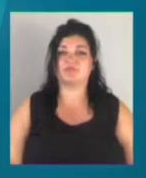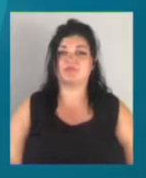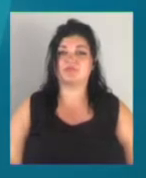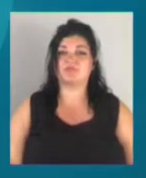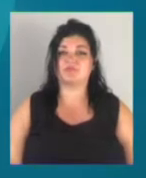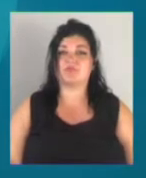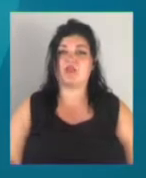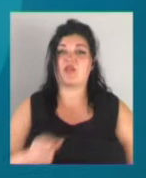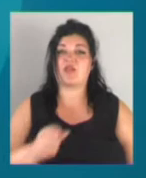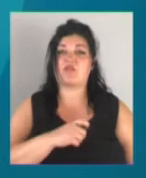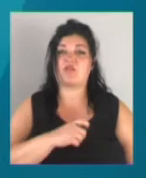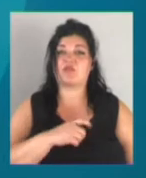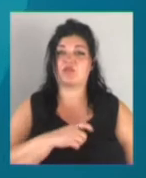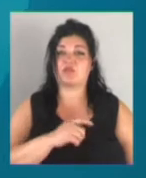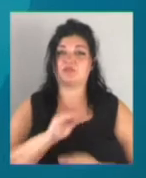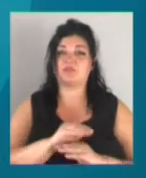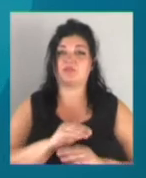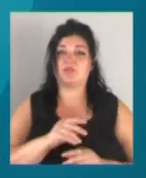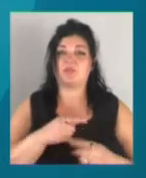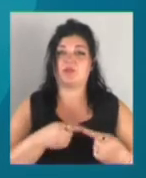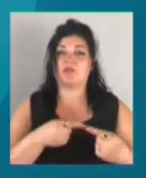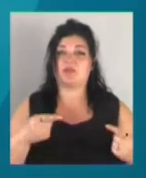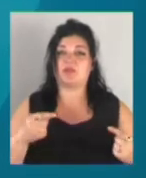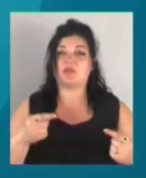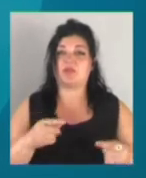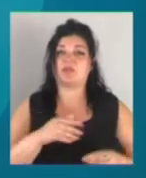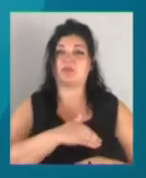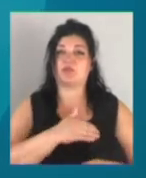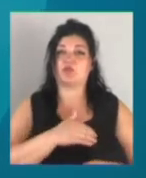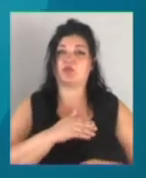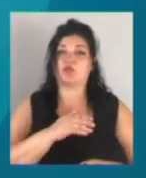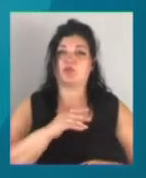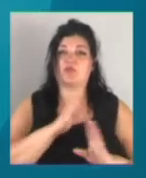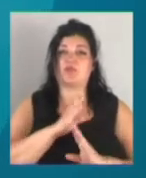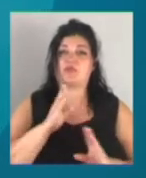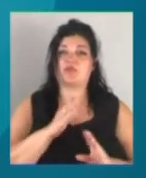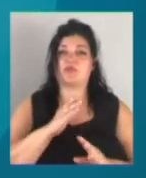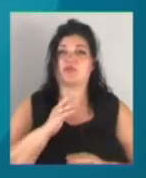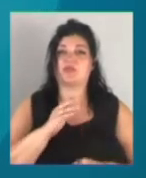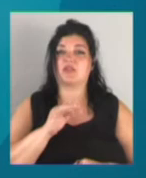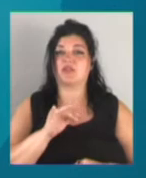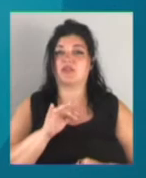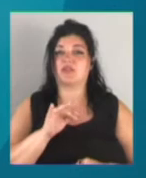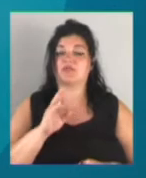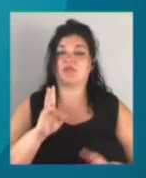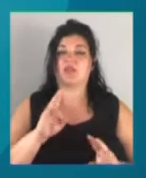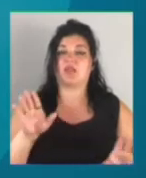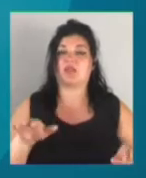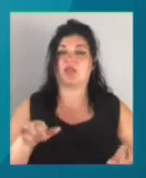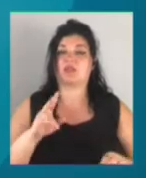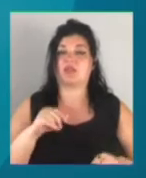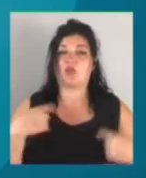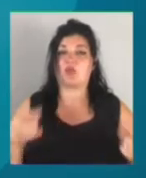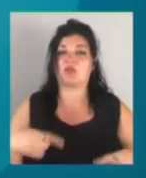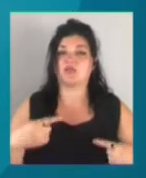В Одесі беруть пробу матеріалу, який через температуру повітря почав плавитися та налипати на колеса автомобілів. Зараз на